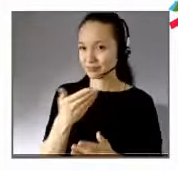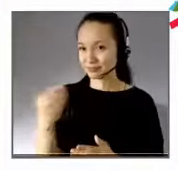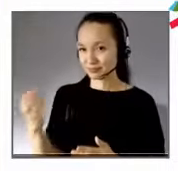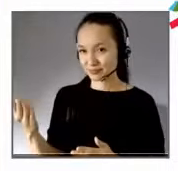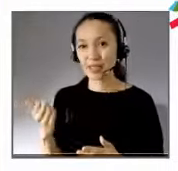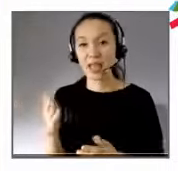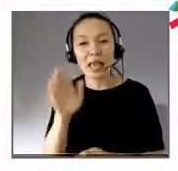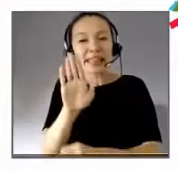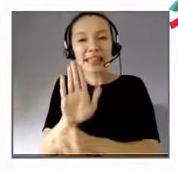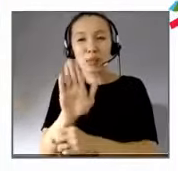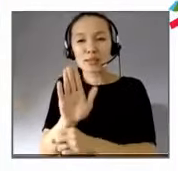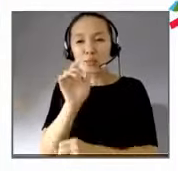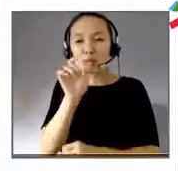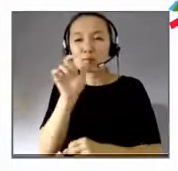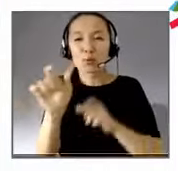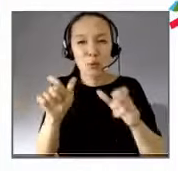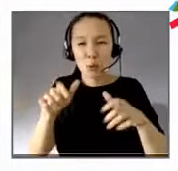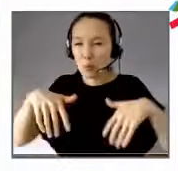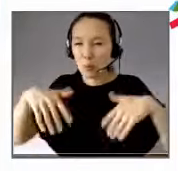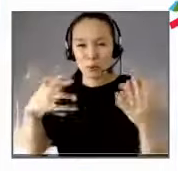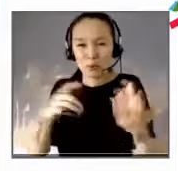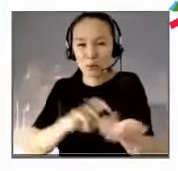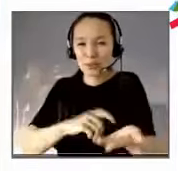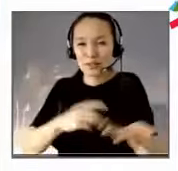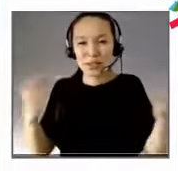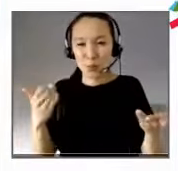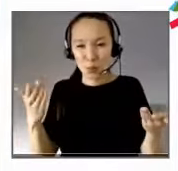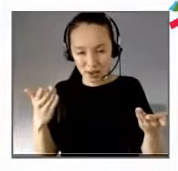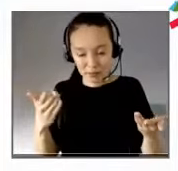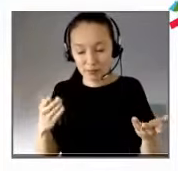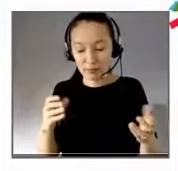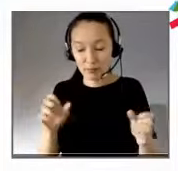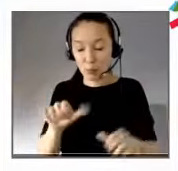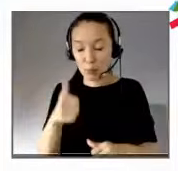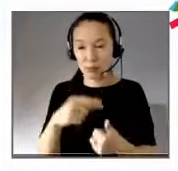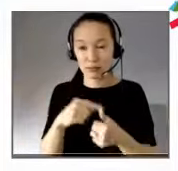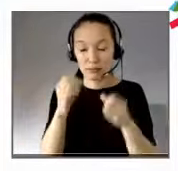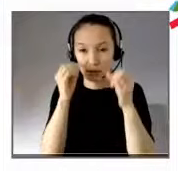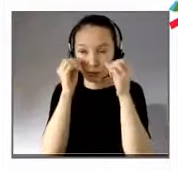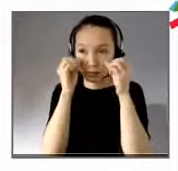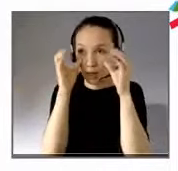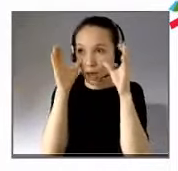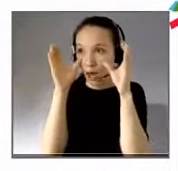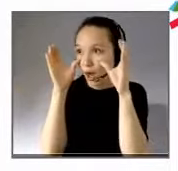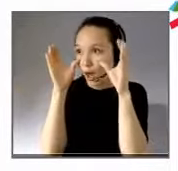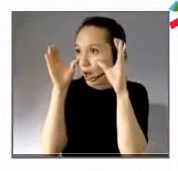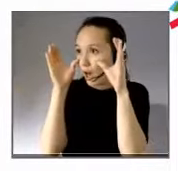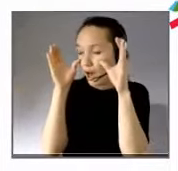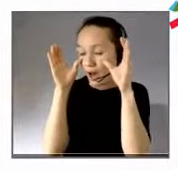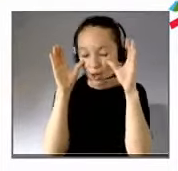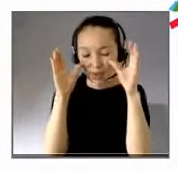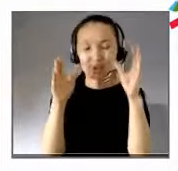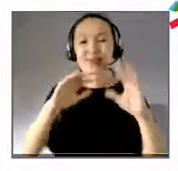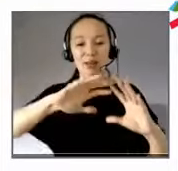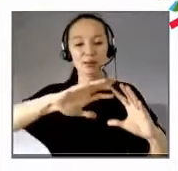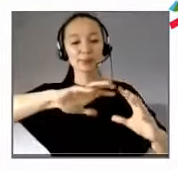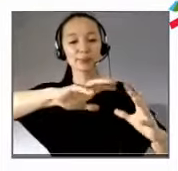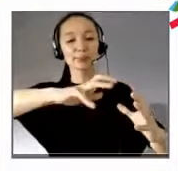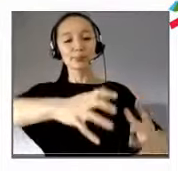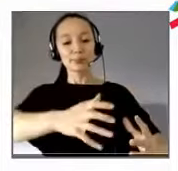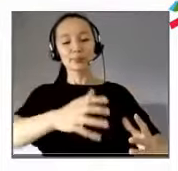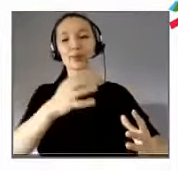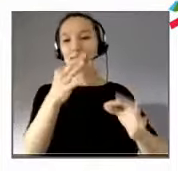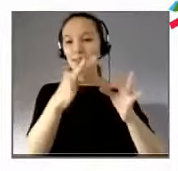leur nationalité ? C'est d'abord l'émerveillement. Quand ils voient notre planète bleue vue de l'espace, c'est un état d'émerveillement.